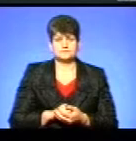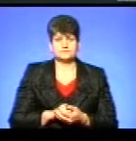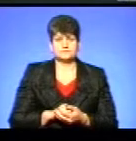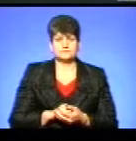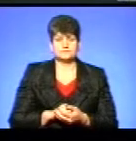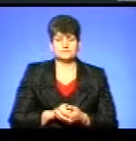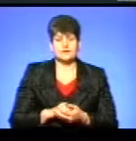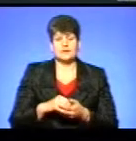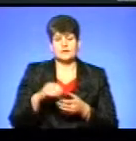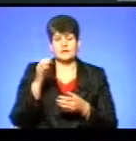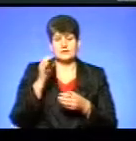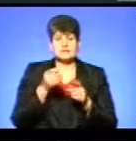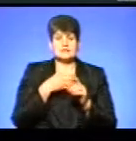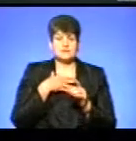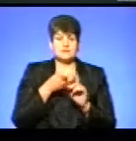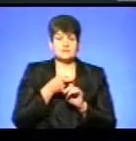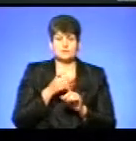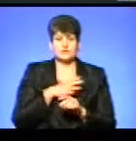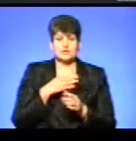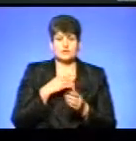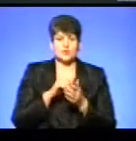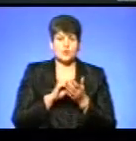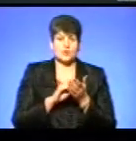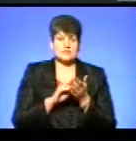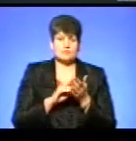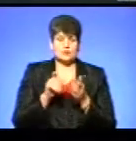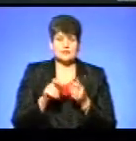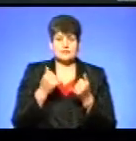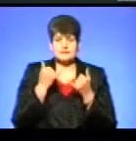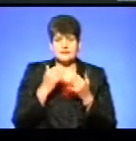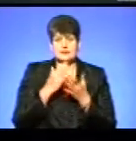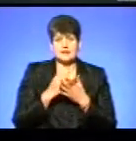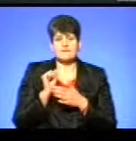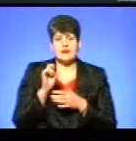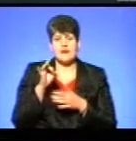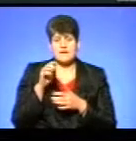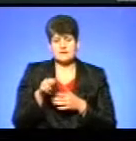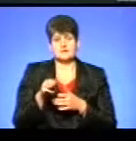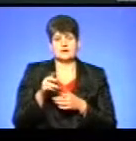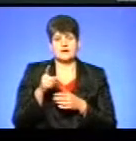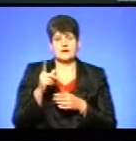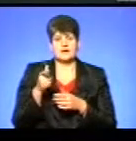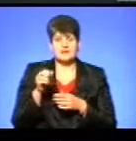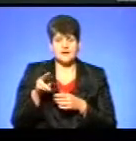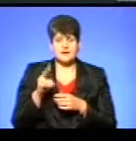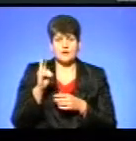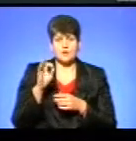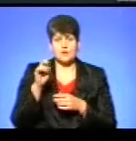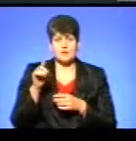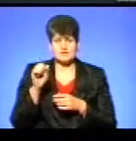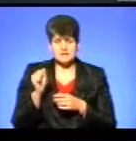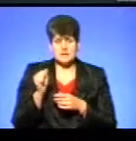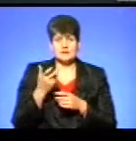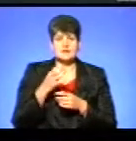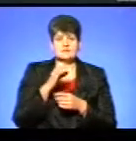Я нагадаю, з нами на зв'язку був наш кореспондент Богдан Буденчук, який зараз перебуває в арт-галереї «Коза», де Сергій Коновал, учасник